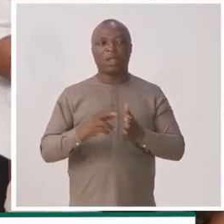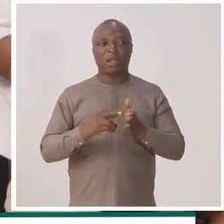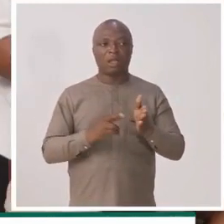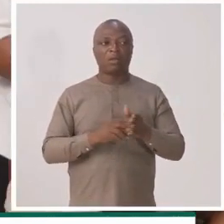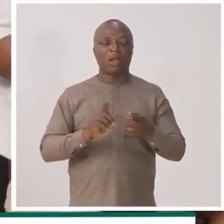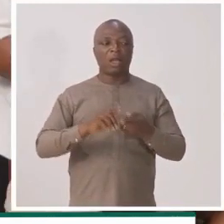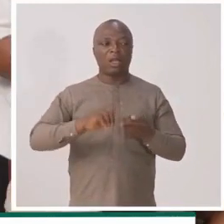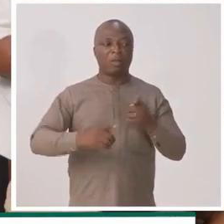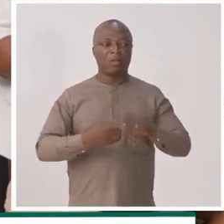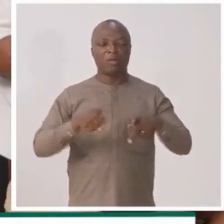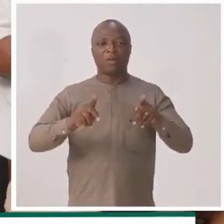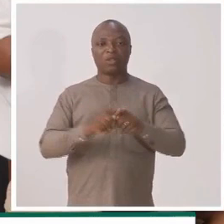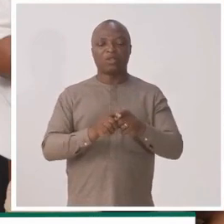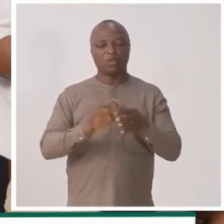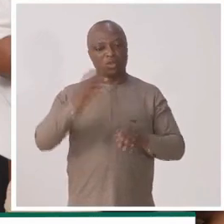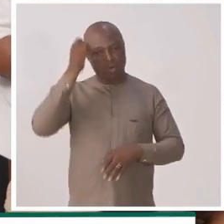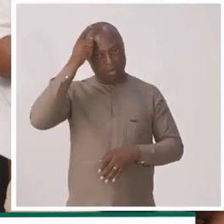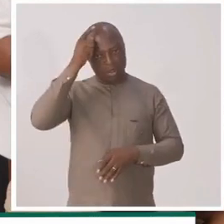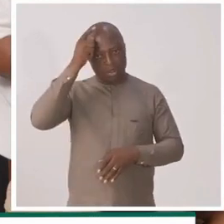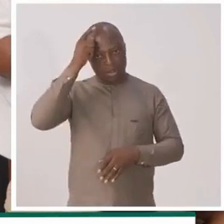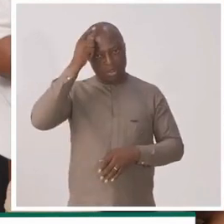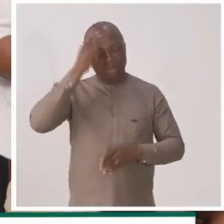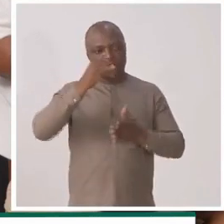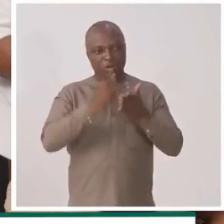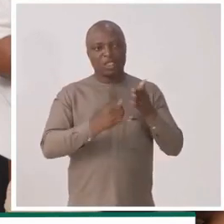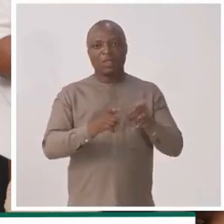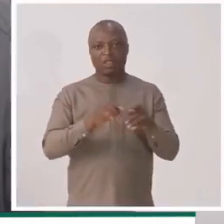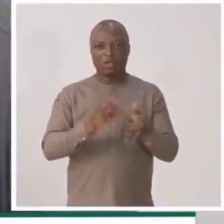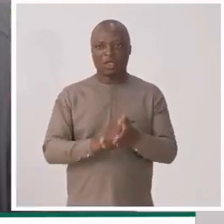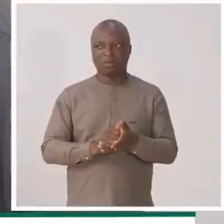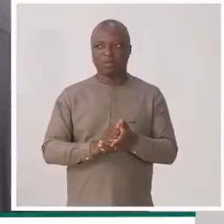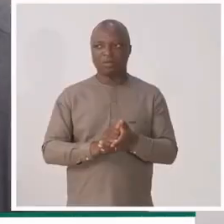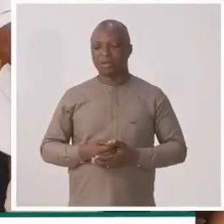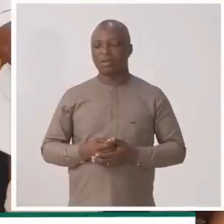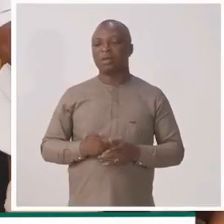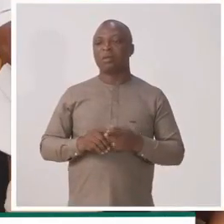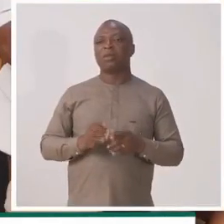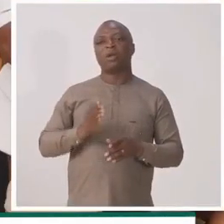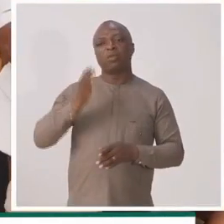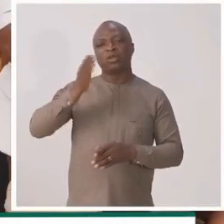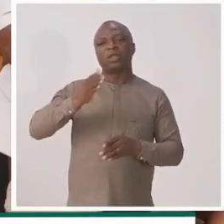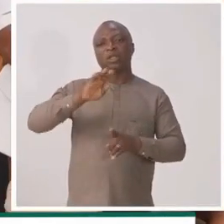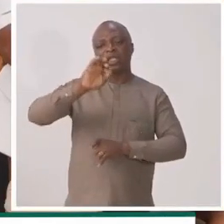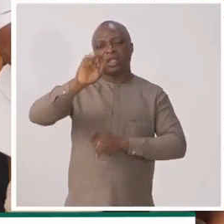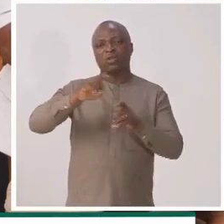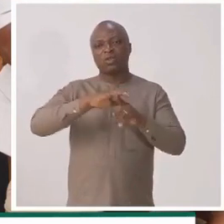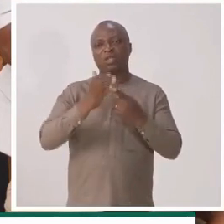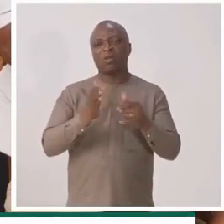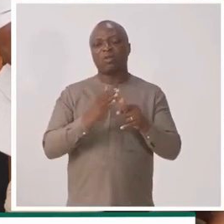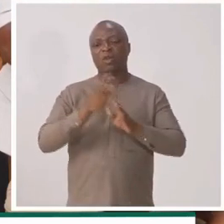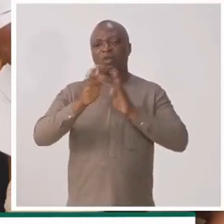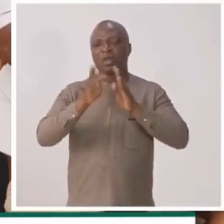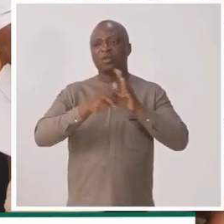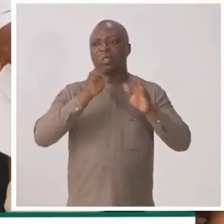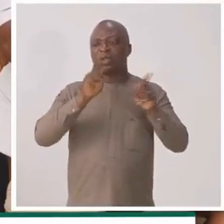bon, un règlement à l'amiable peut permettre de se comprendre. Schématiquement, c'est ça. Ma prochaine préoccupation concerne